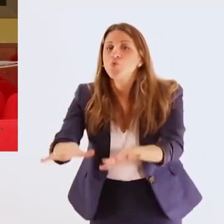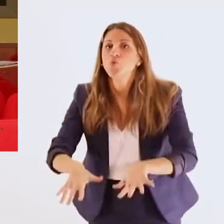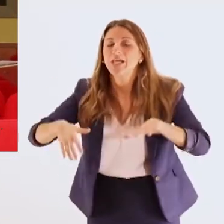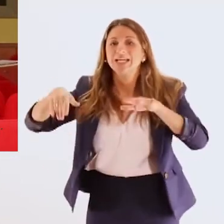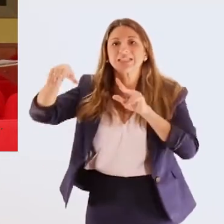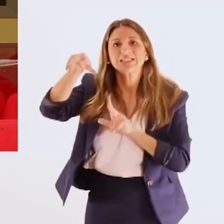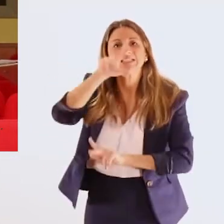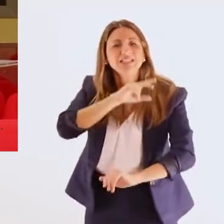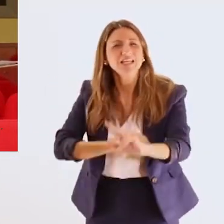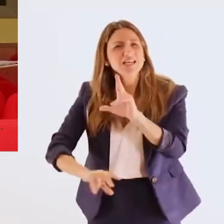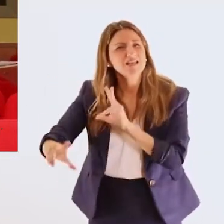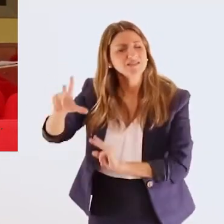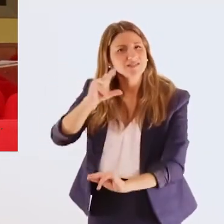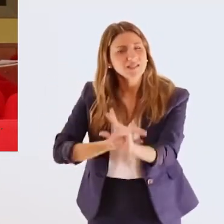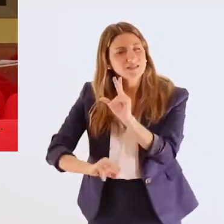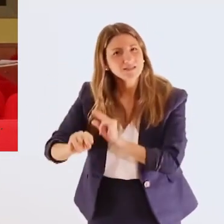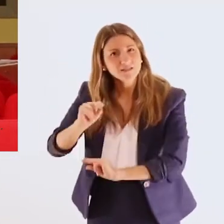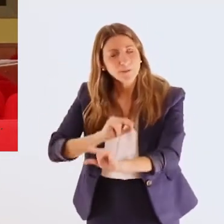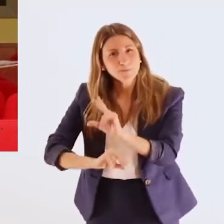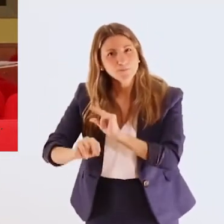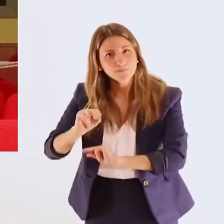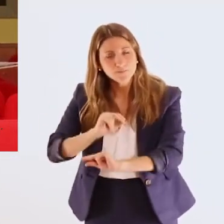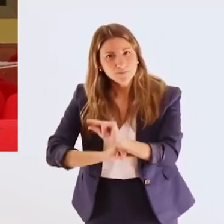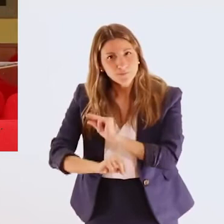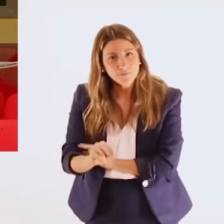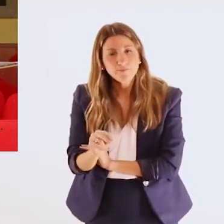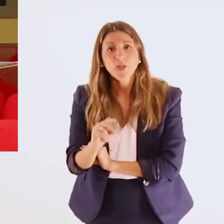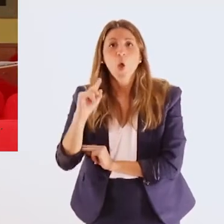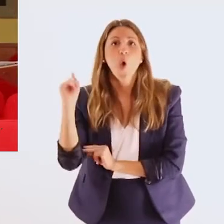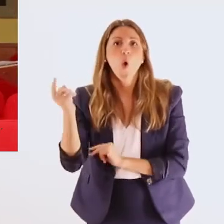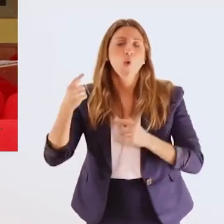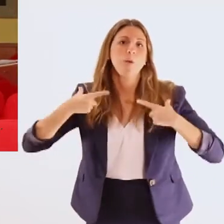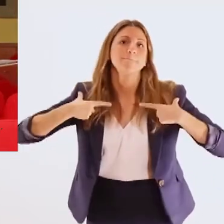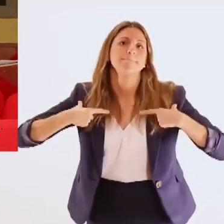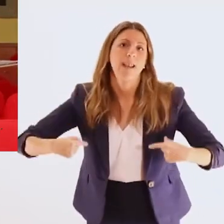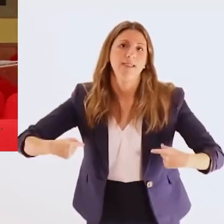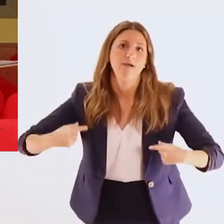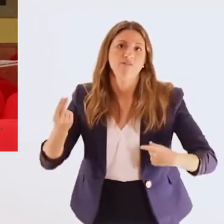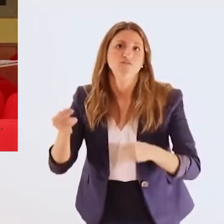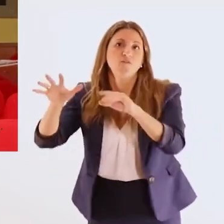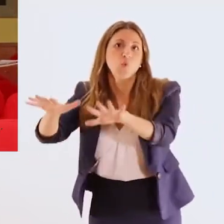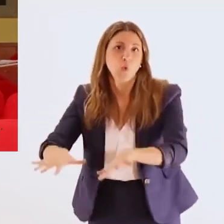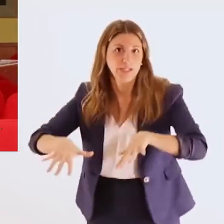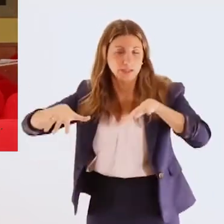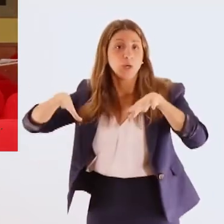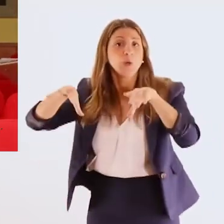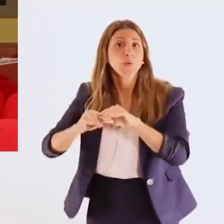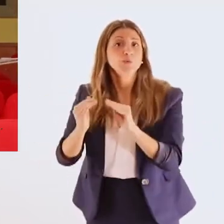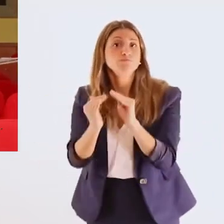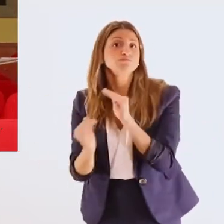πραγματοποιηθεί επιτέλους συζήτηση προημερισίας διατάξεως στη Βουλή